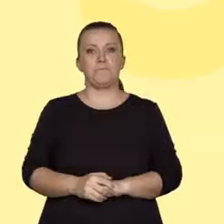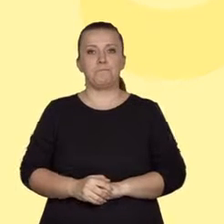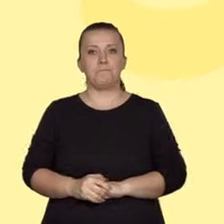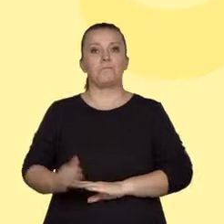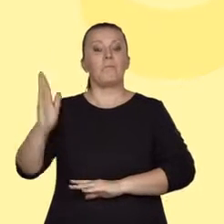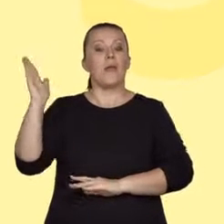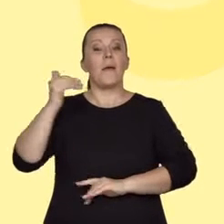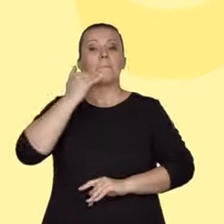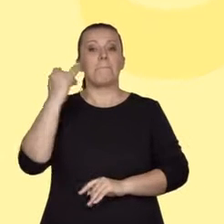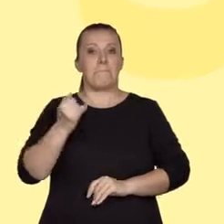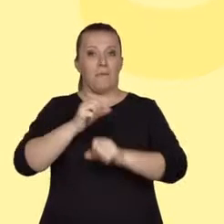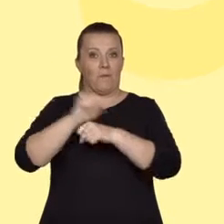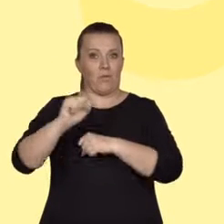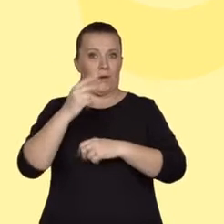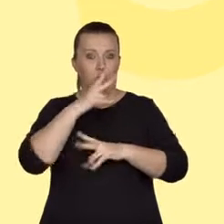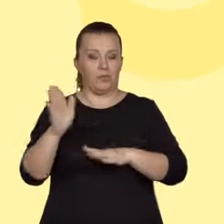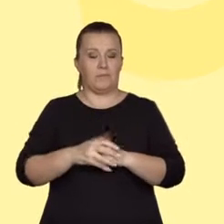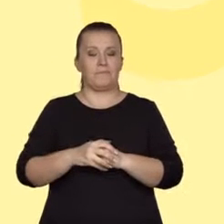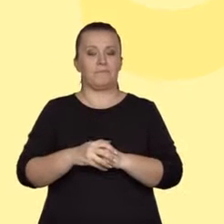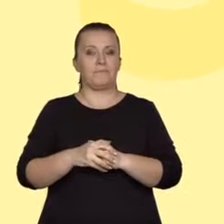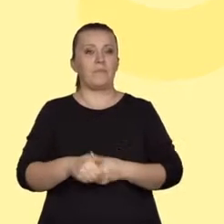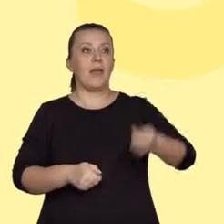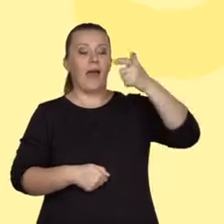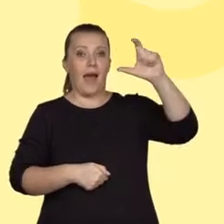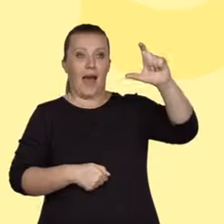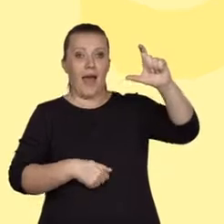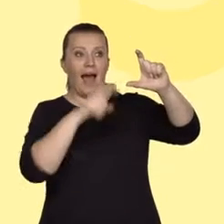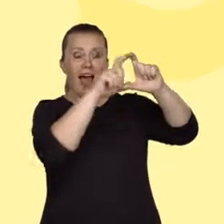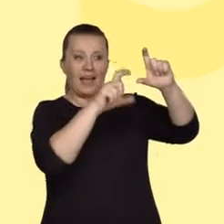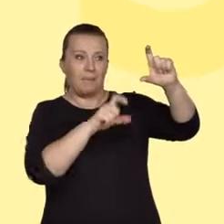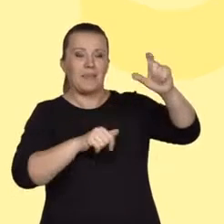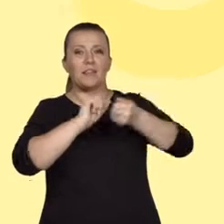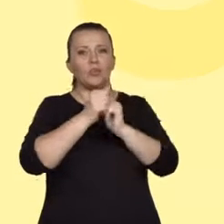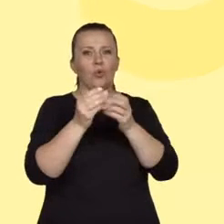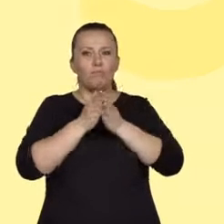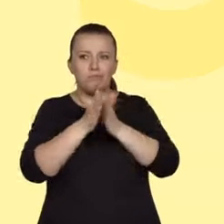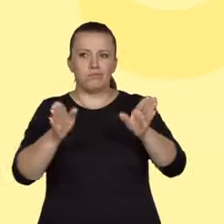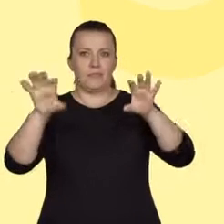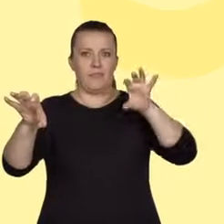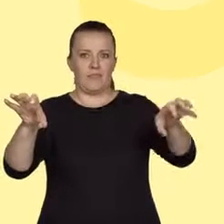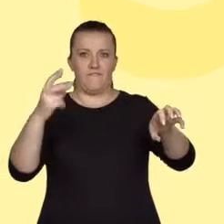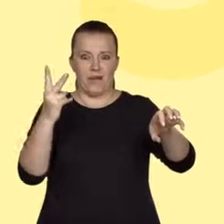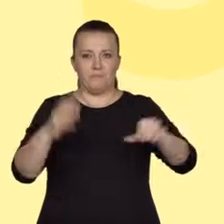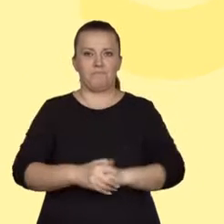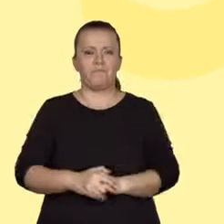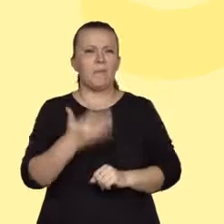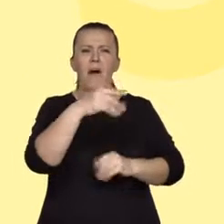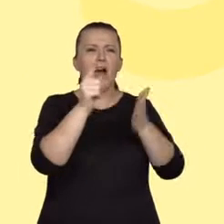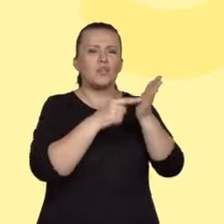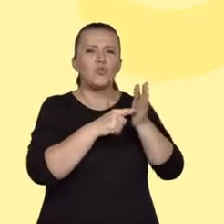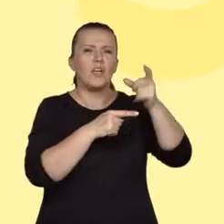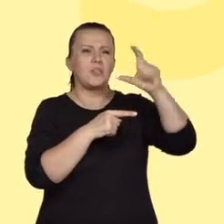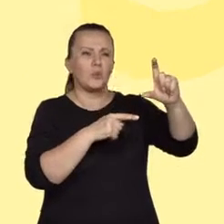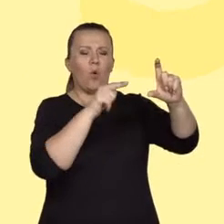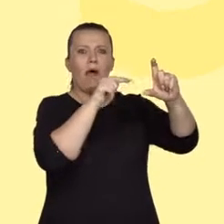Akapity dzielą się na dwa podstawowe rodzaje. Pominiemy tu mniej typowe odmiany charakterystyczne dla dłuższych wypowiedzi. Najczęściej stosuje się takie